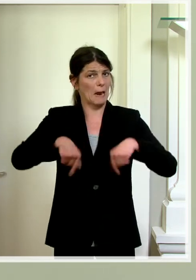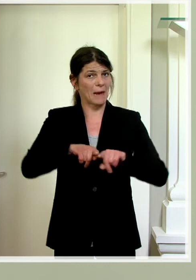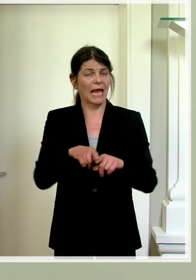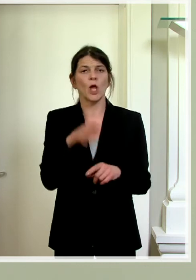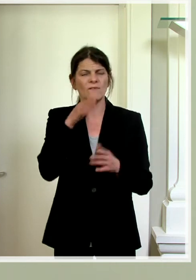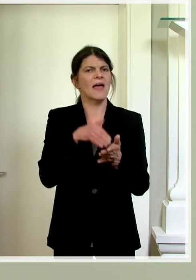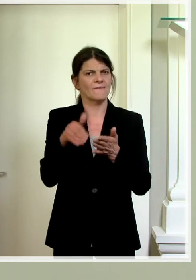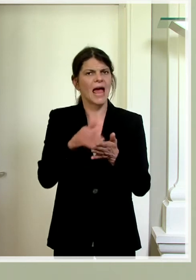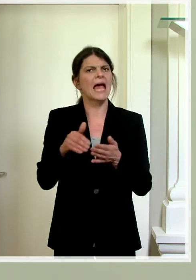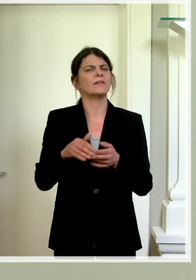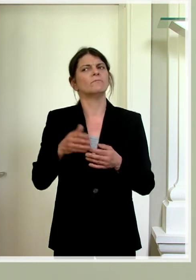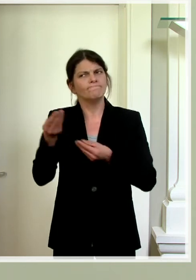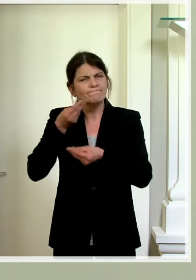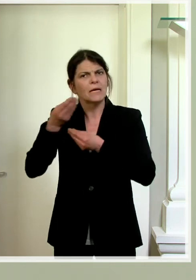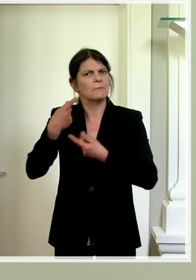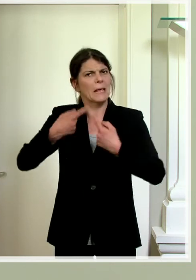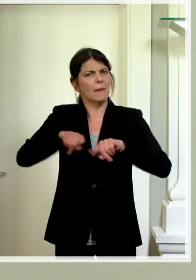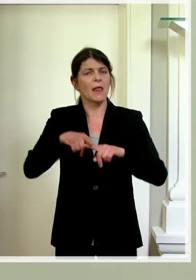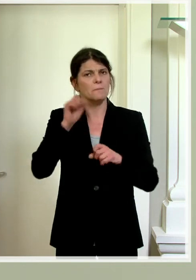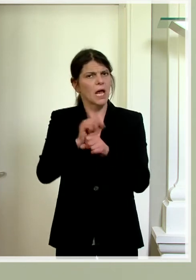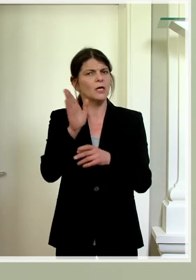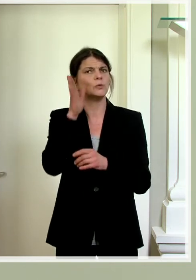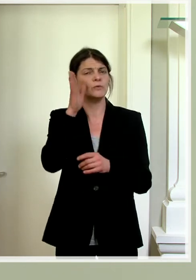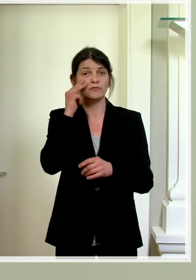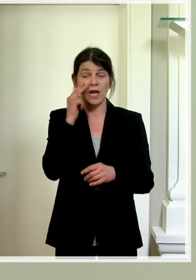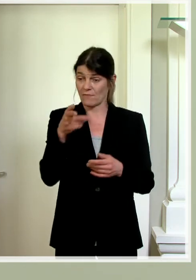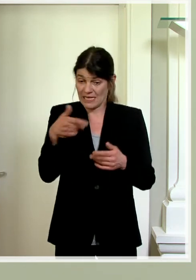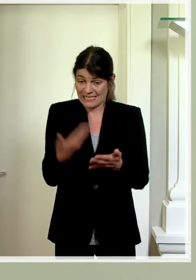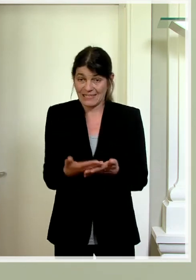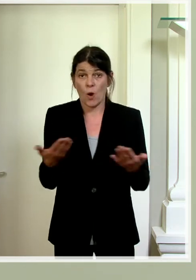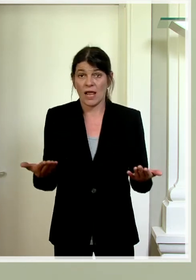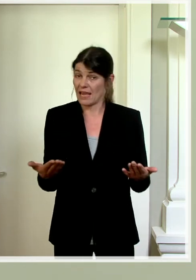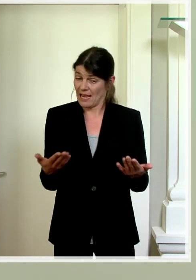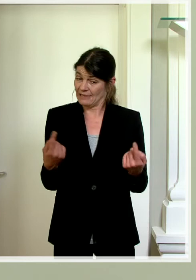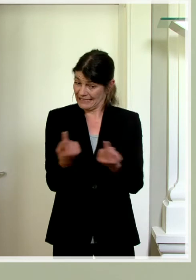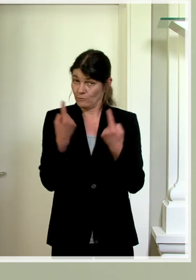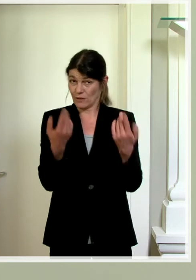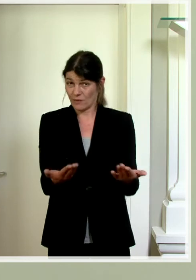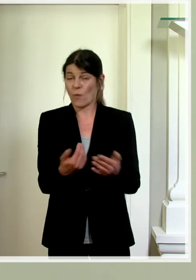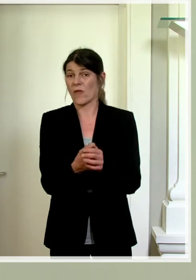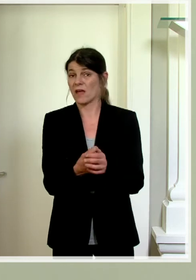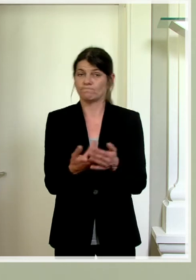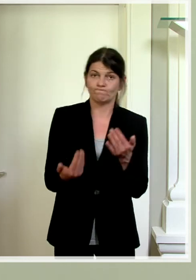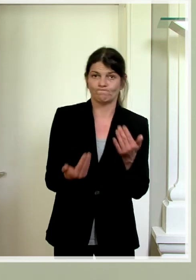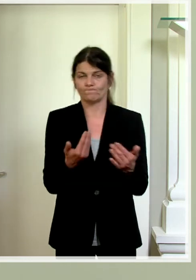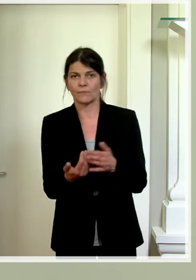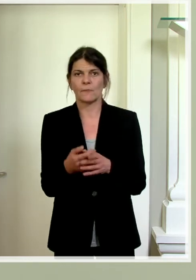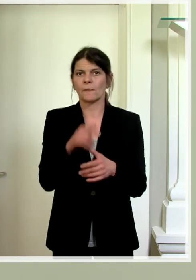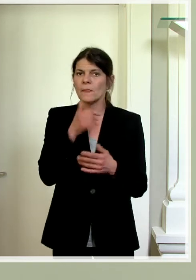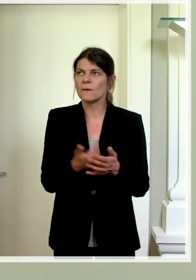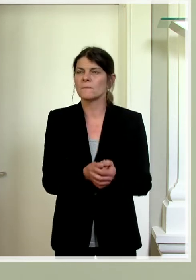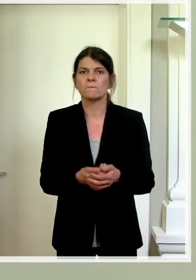wir werden weiterhin im Gespräch bleiben, damit wir schauen können, dass für solche Konstellationen, die nicht quasi,